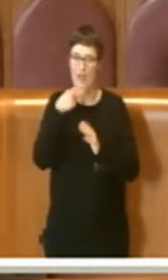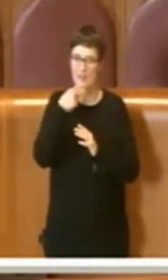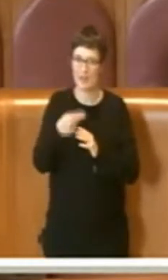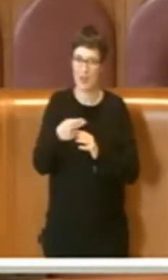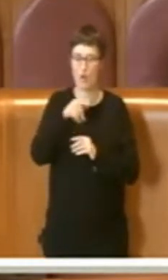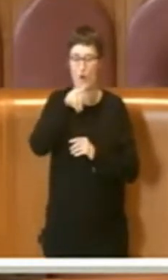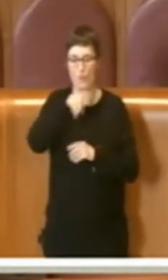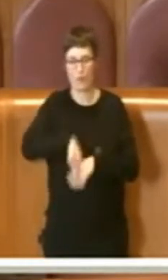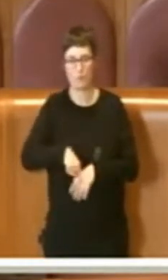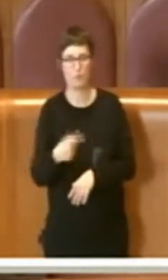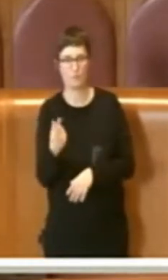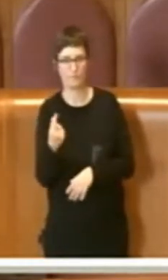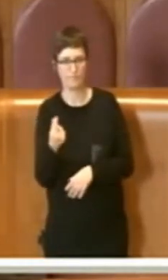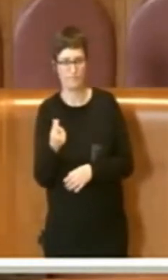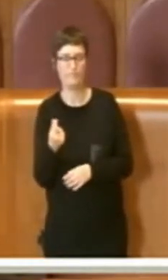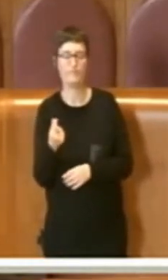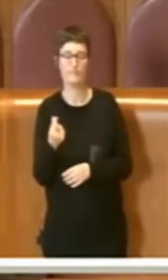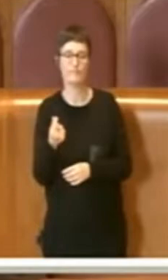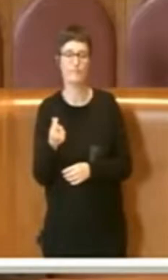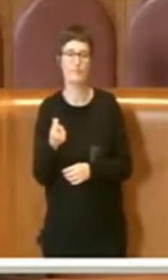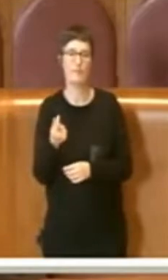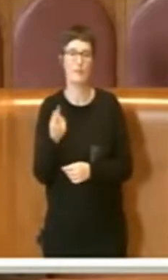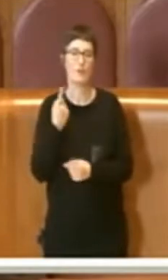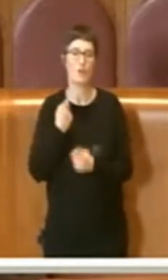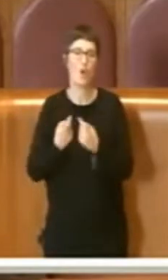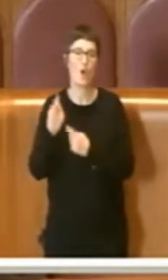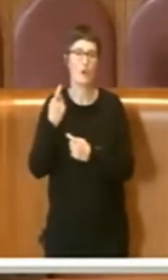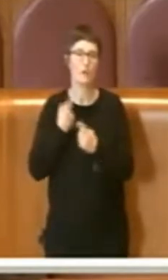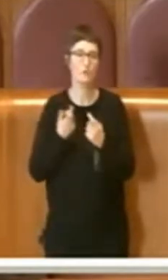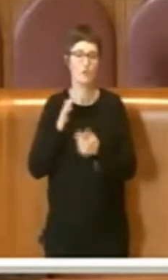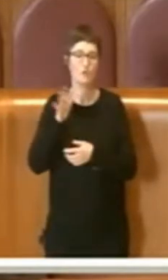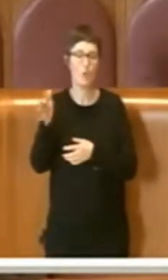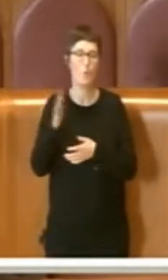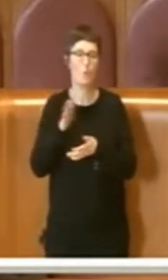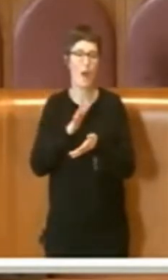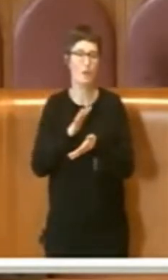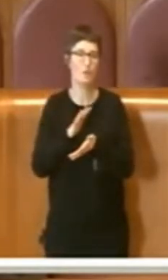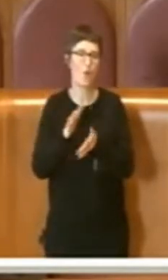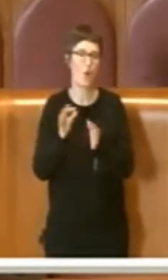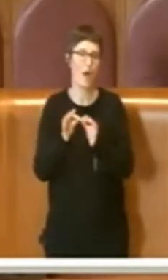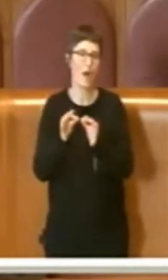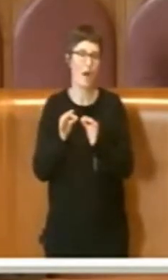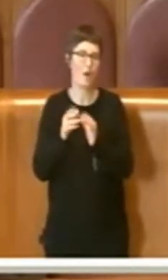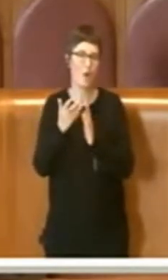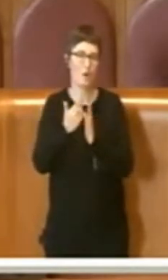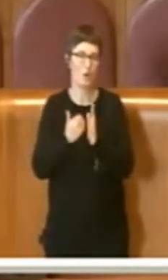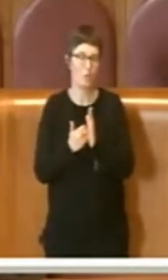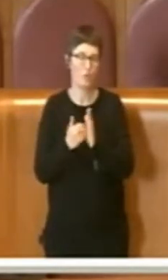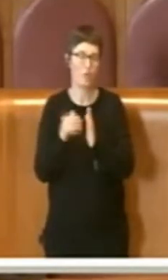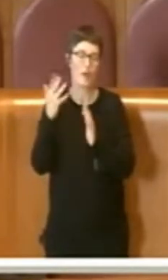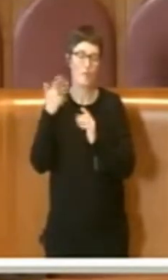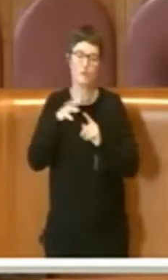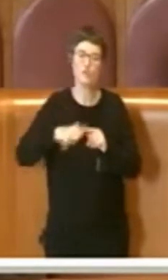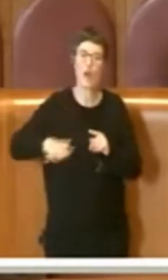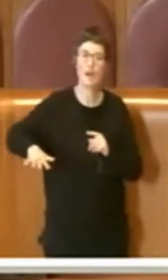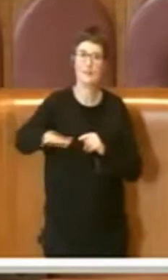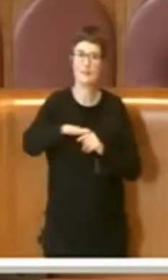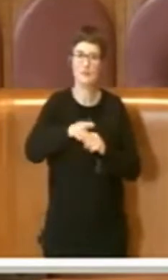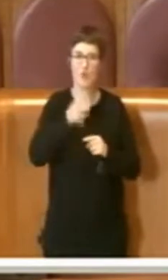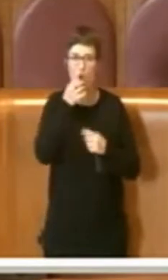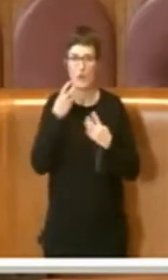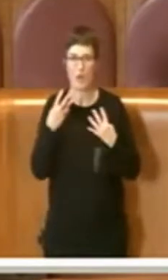programma insistente sempre nel comprensorio di Giardino di Roma. Su